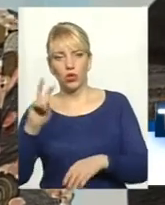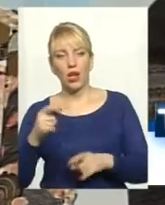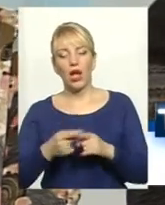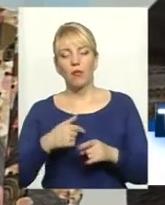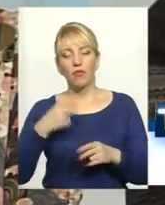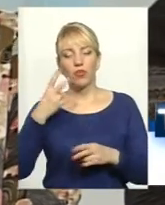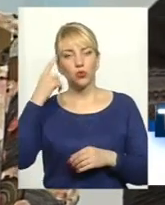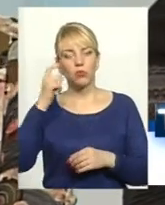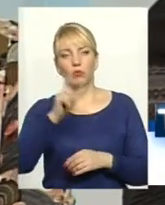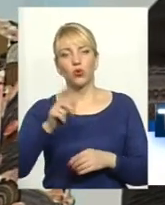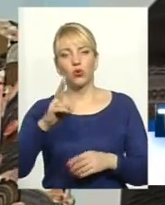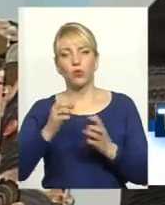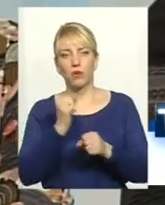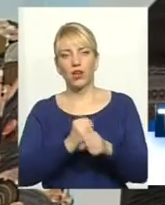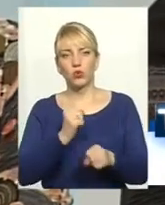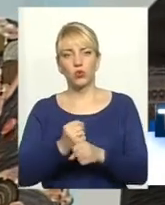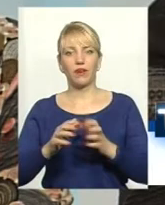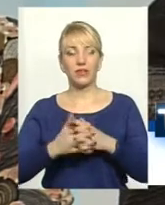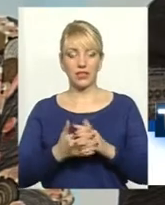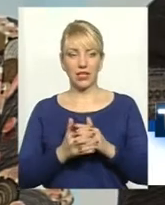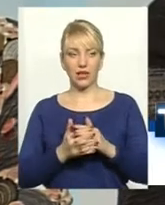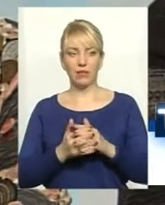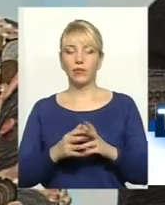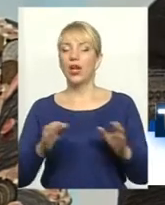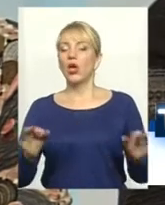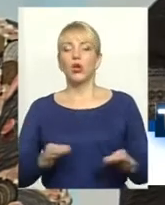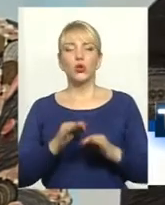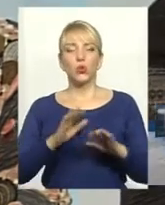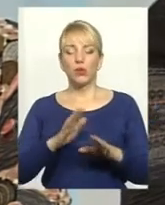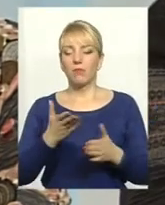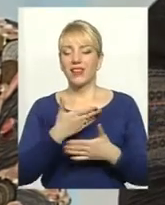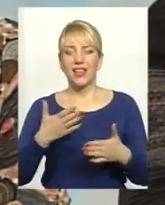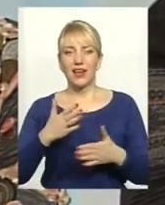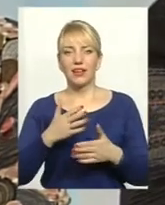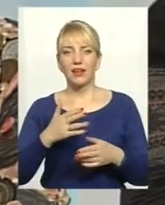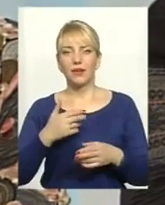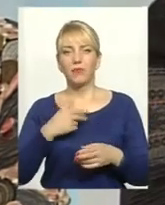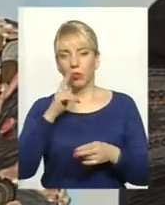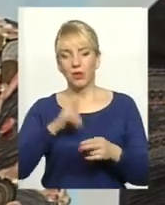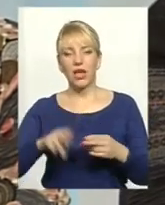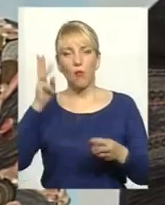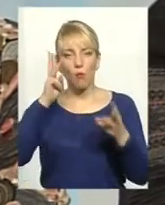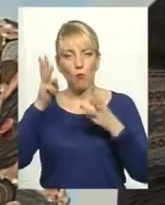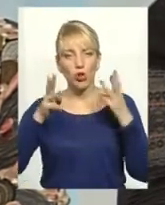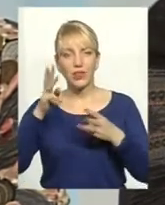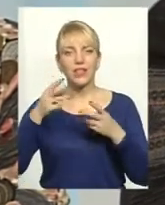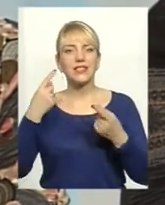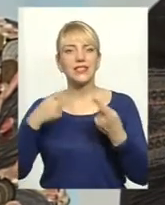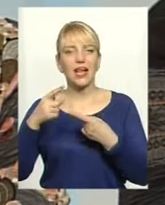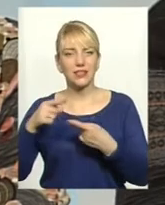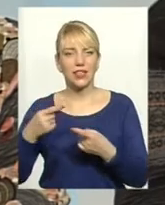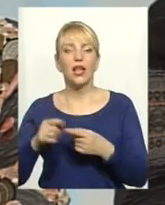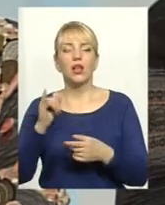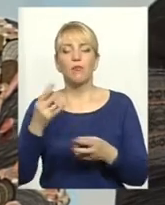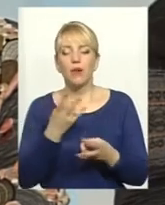селі працюють. Тому що нікуди ми не дінемося від модернізації, від нової техніки, тому що ми мусимо гнатися завалом.